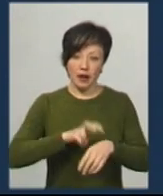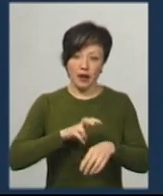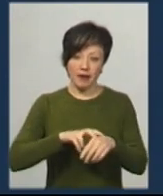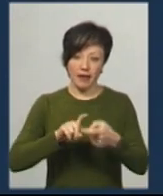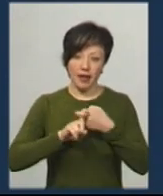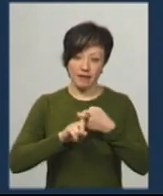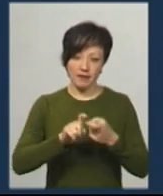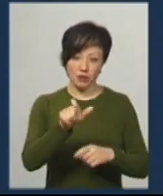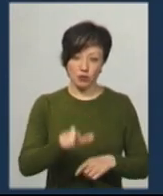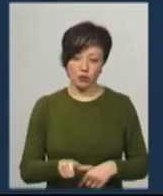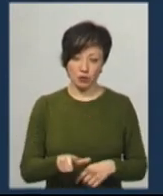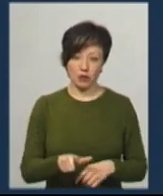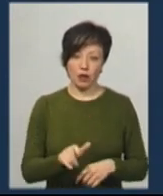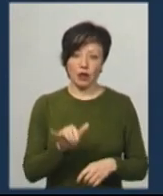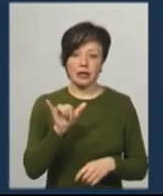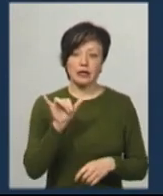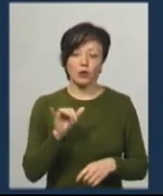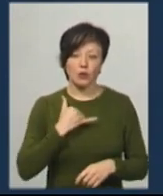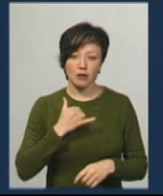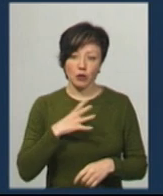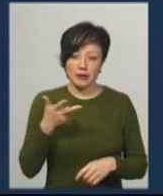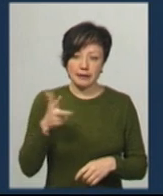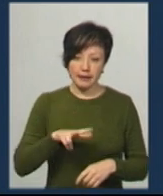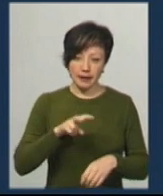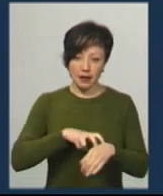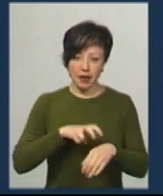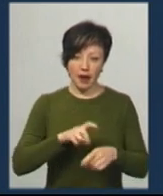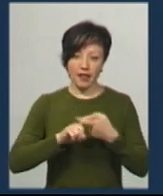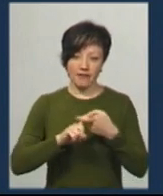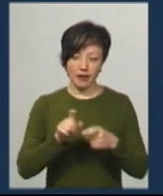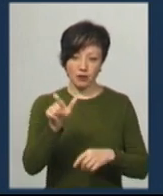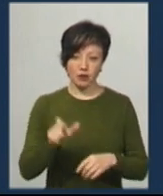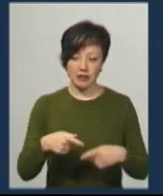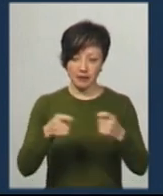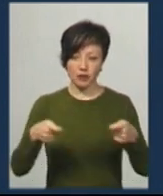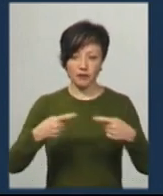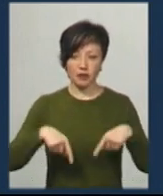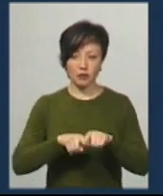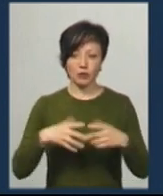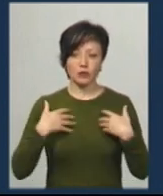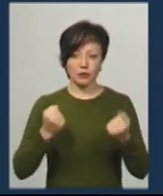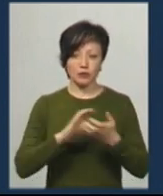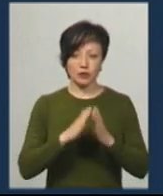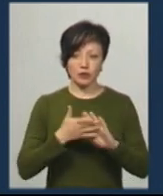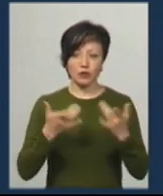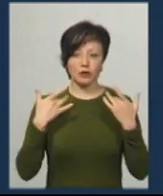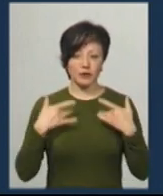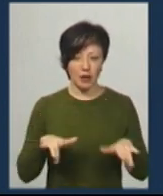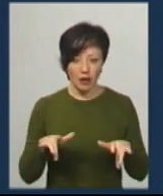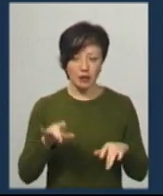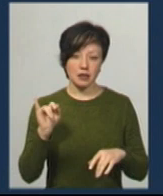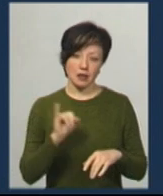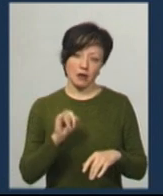В нас було три інфекціоніста, і на даний час завідувач відділення по стану здоров'я розраховується,